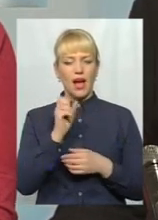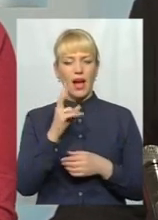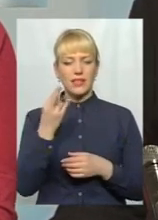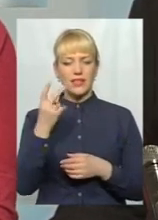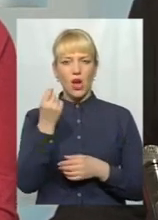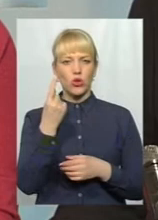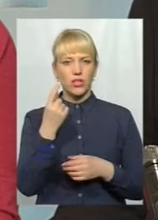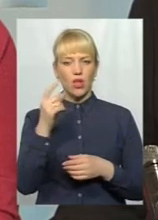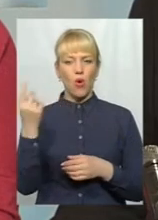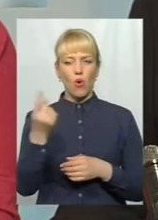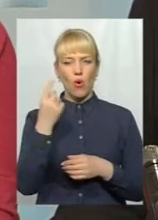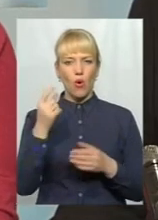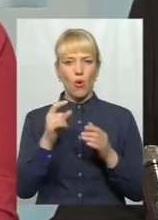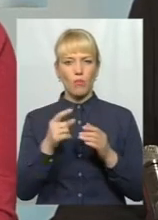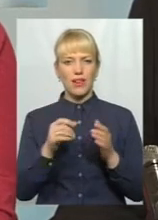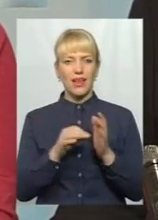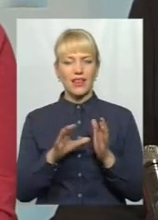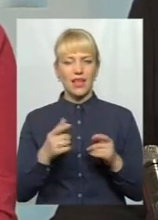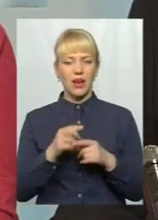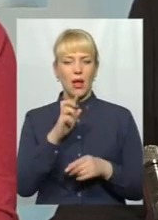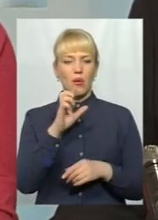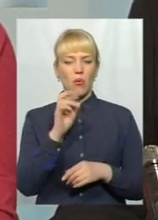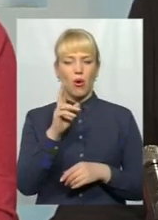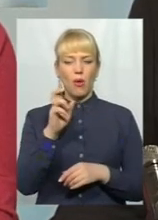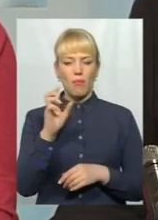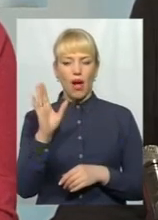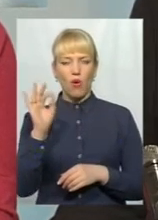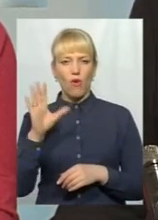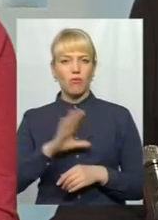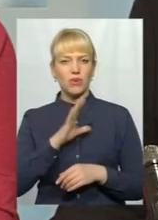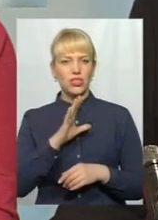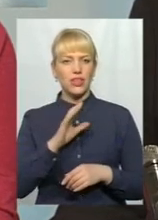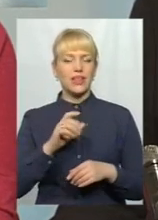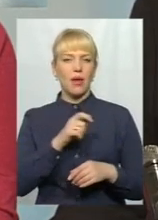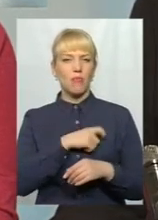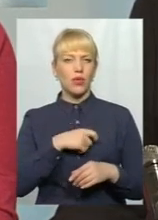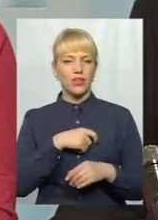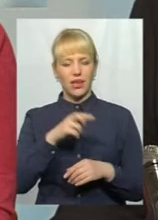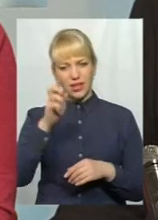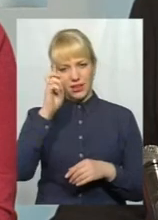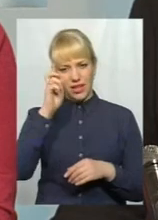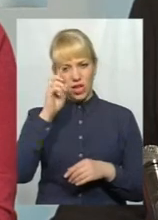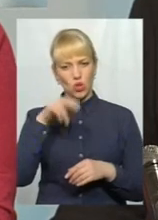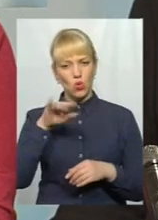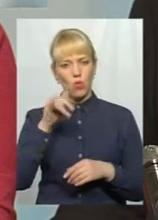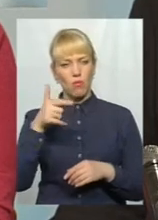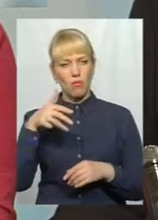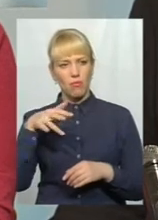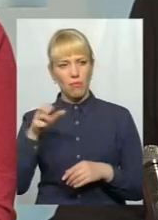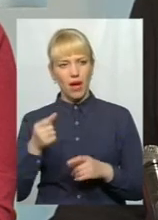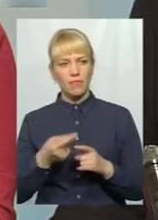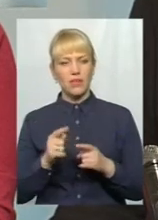Далі, Олексій Бабаков, громадянин Росії, депутат Держдуми, знаходиться в сантаційному списку, через